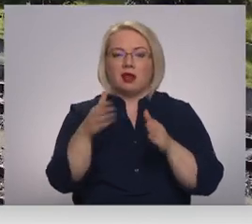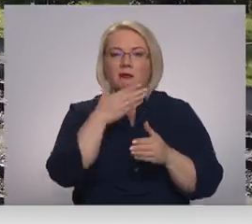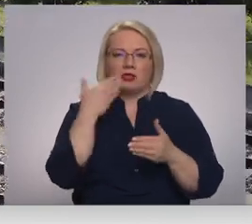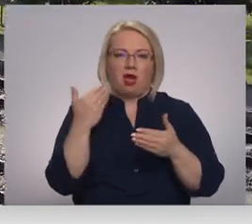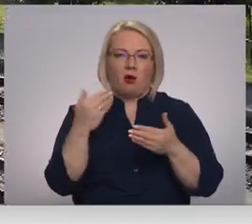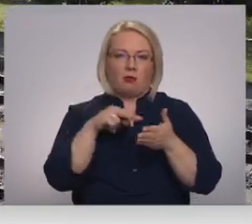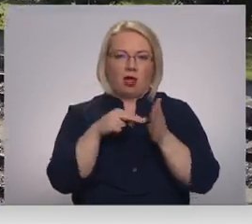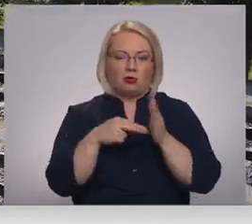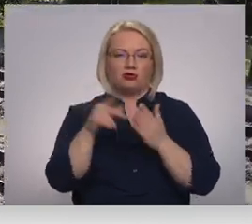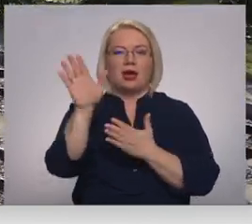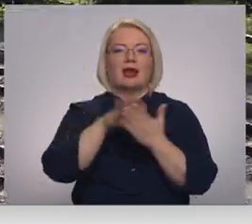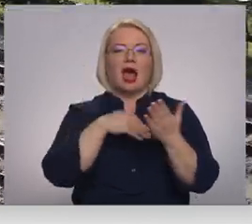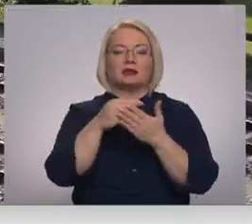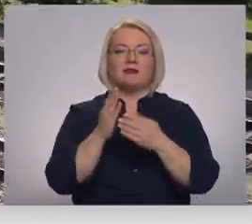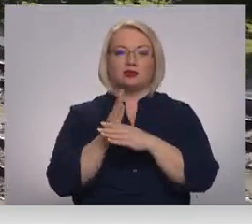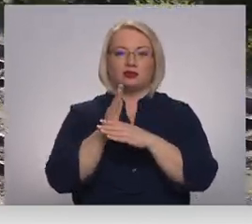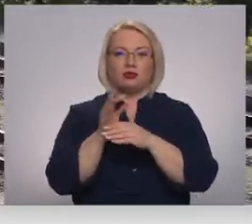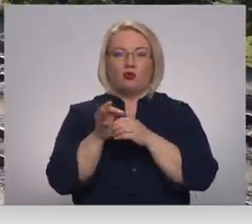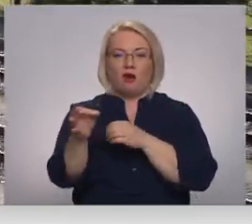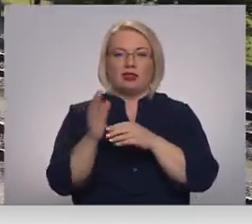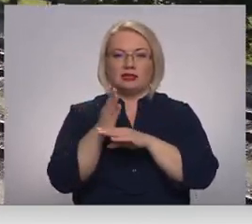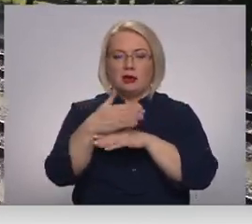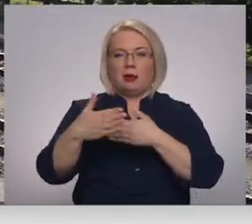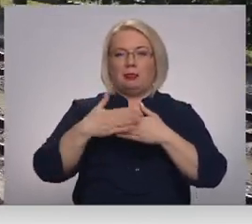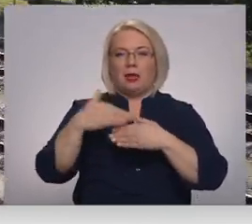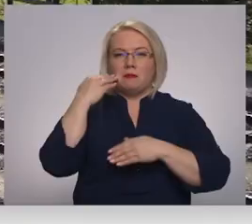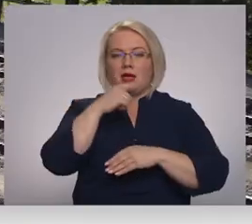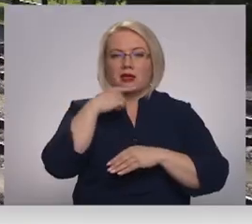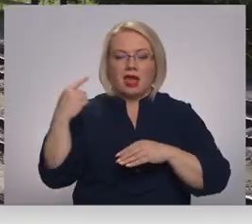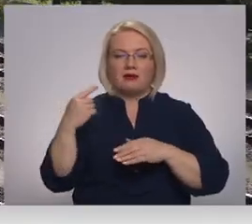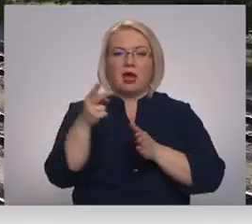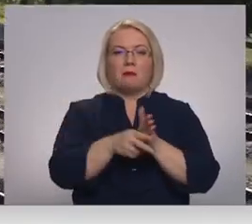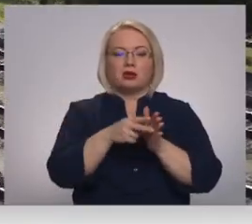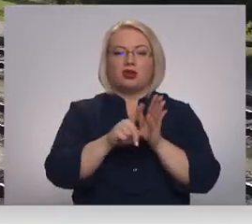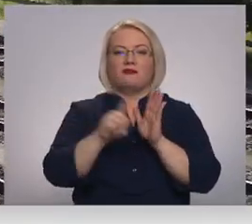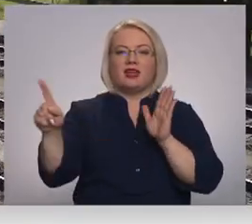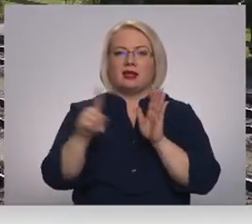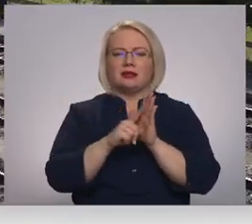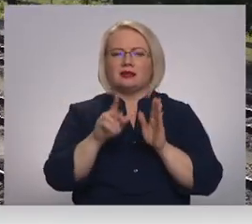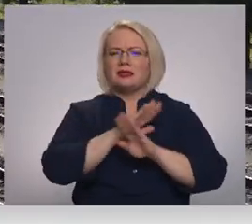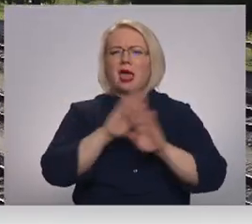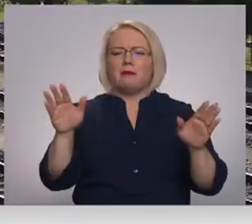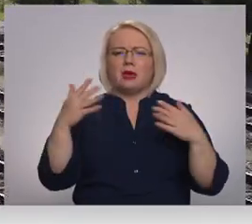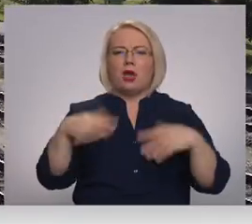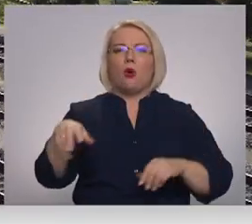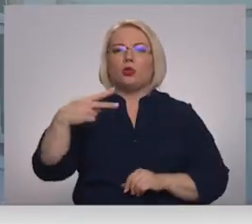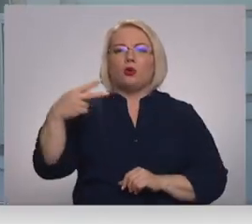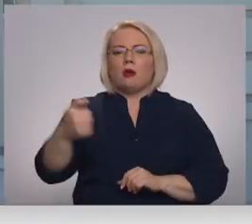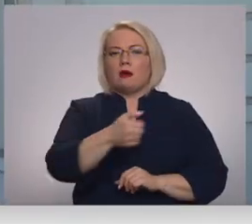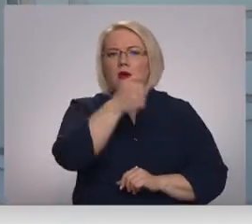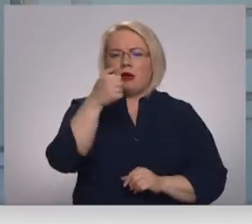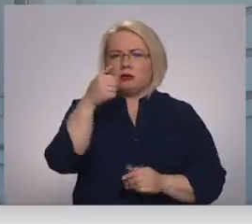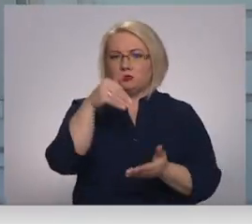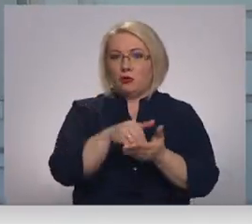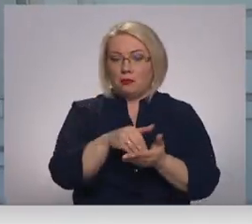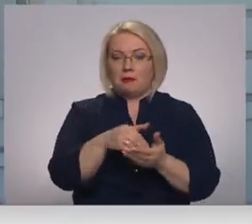šo krāstlavas novada ciemetu netālu no robežas ar Balkrīviju pasažieri vilciens nekursēja jau vairāk nekā 20 gadus. Taču